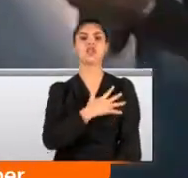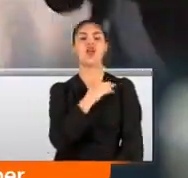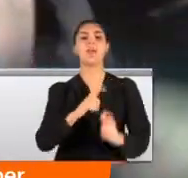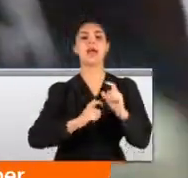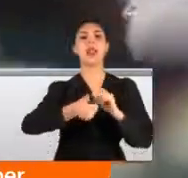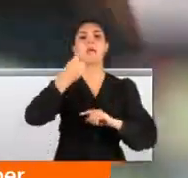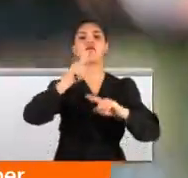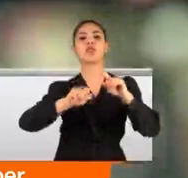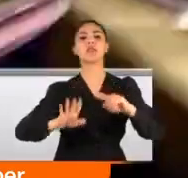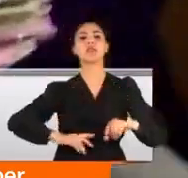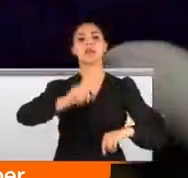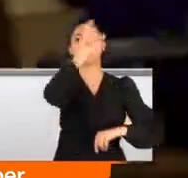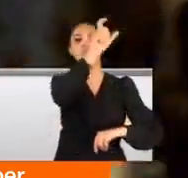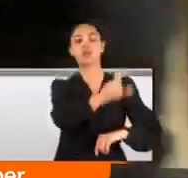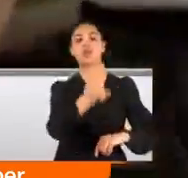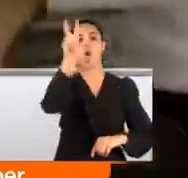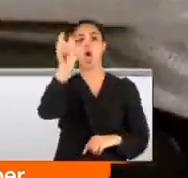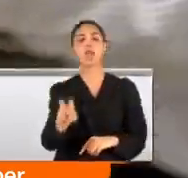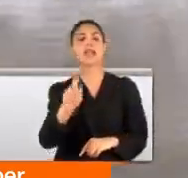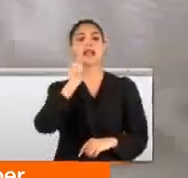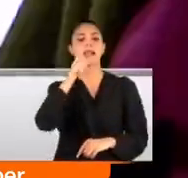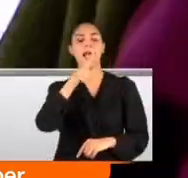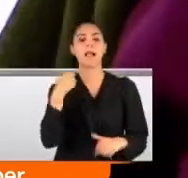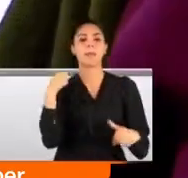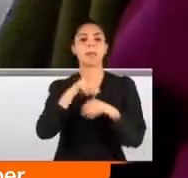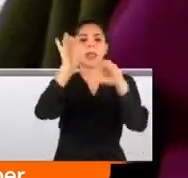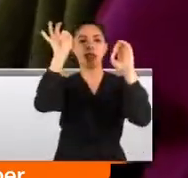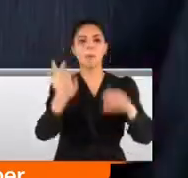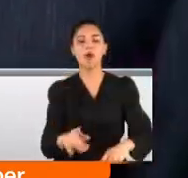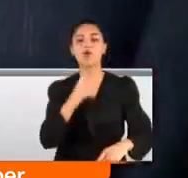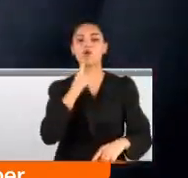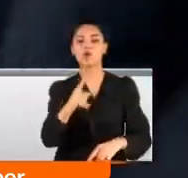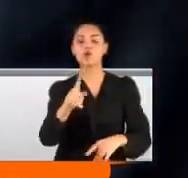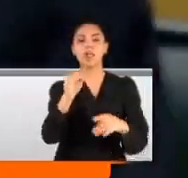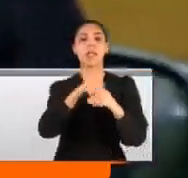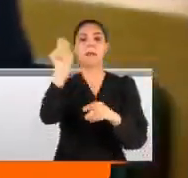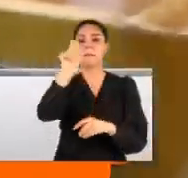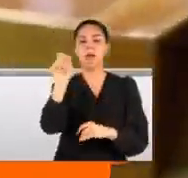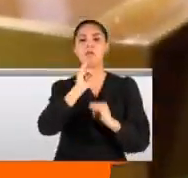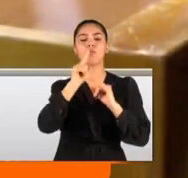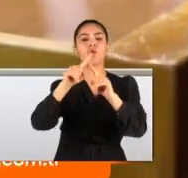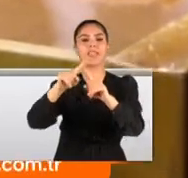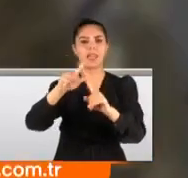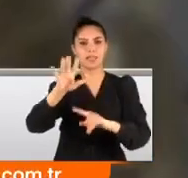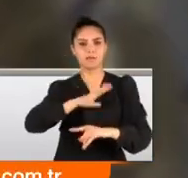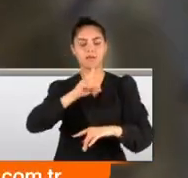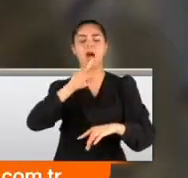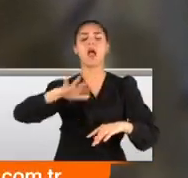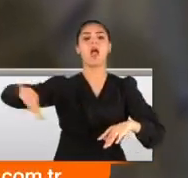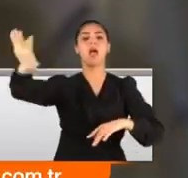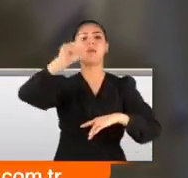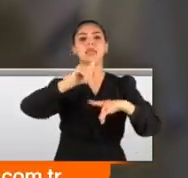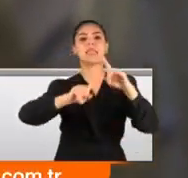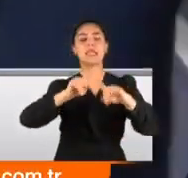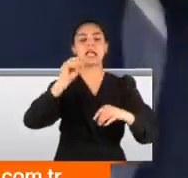Genel Başkanı Kemal Kılıçdaroğlu'nun 18 Ekim'i milat gösterip bürokratları tehdit eden açıklamaları siyasetin gündeminde. Gelen